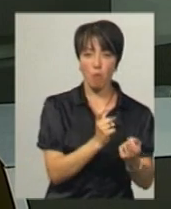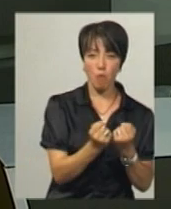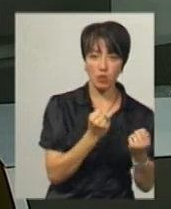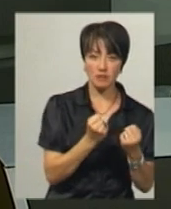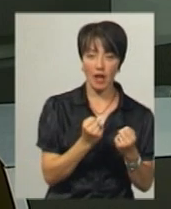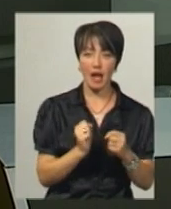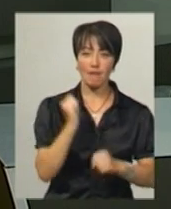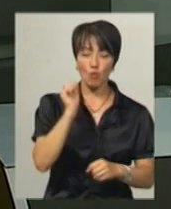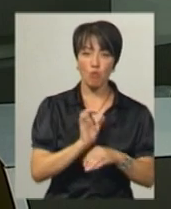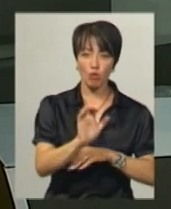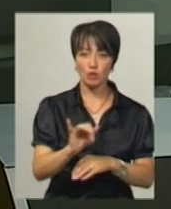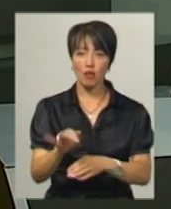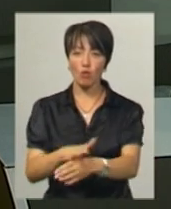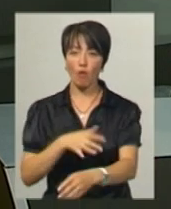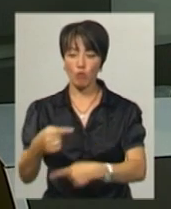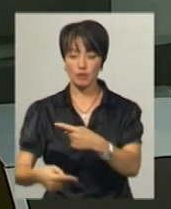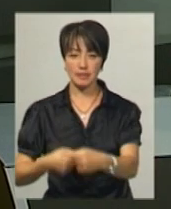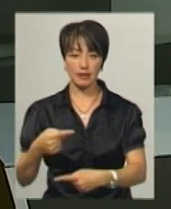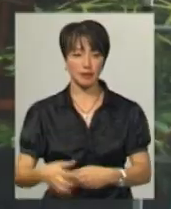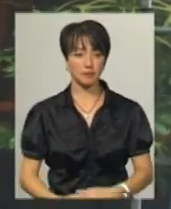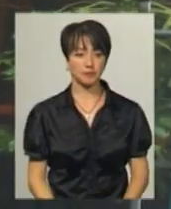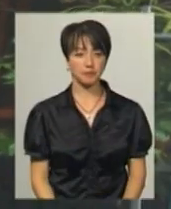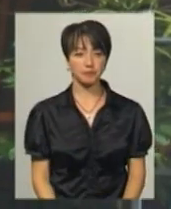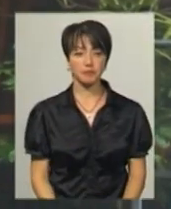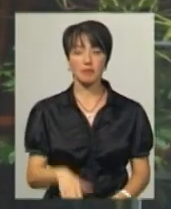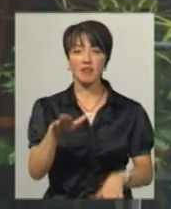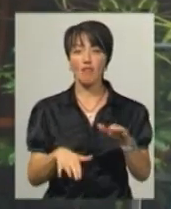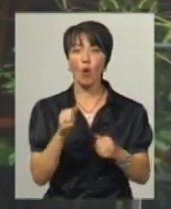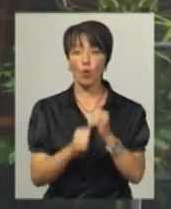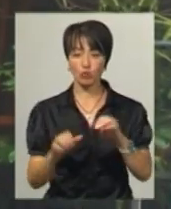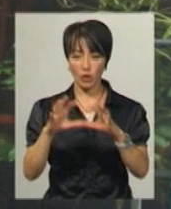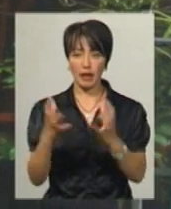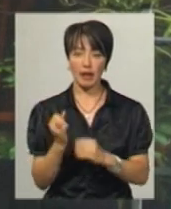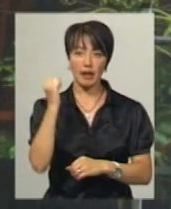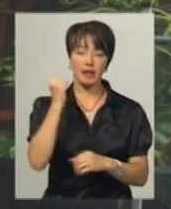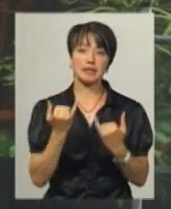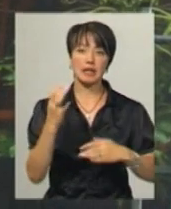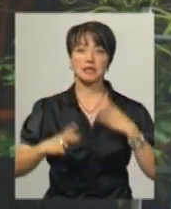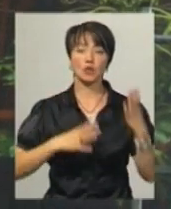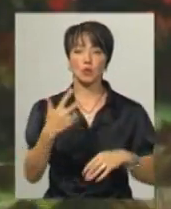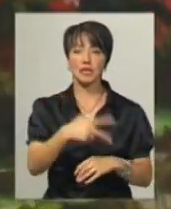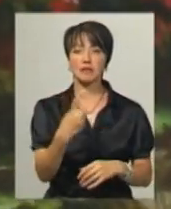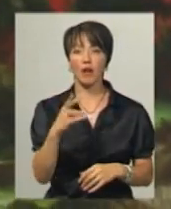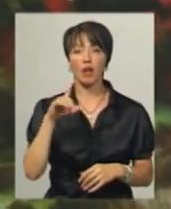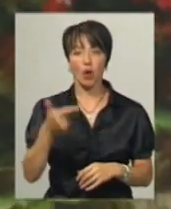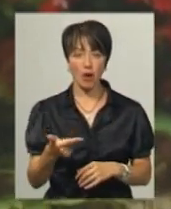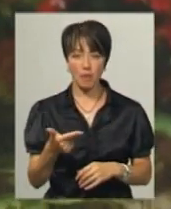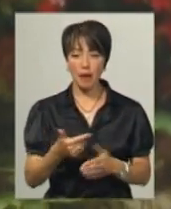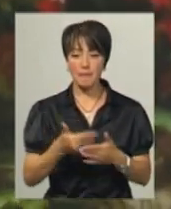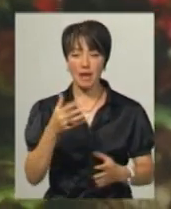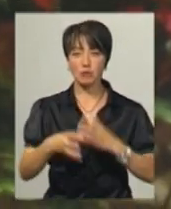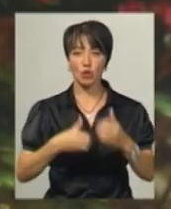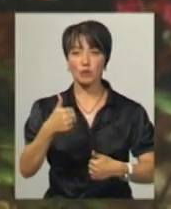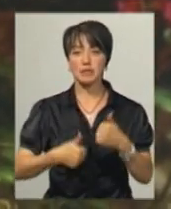ривкою поштовху та в довгому циклі. Вага кожної гирі, з якими Польміра зараз тренується – 32 кілограми. Перед